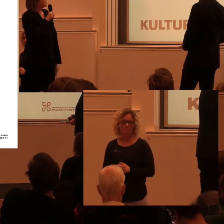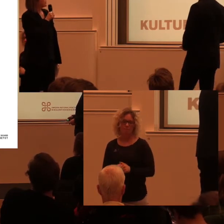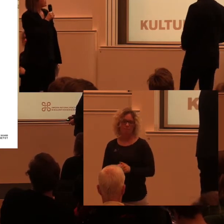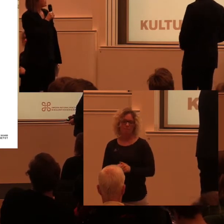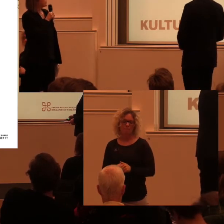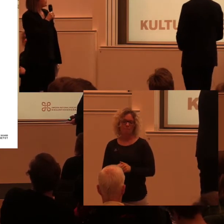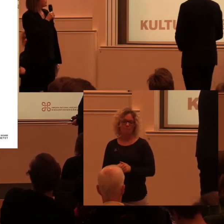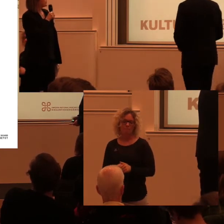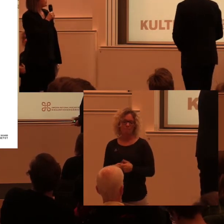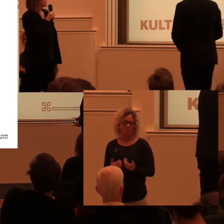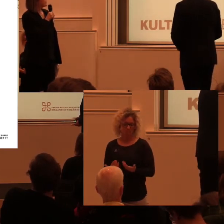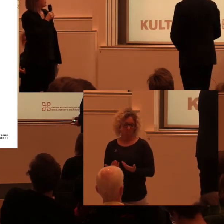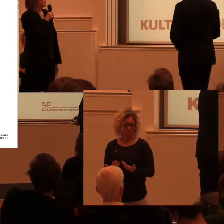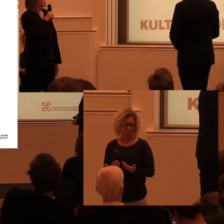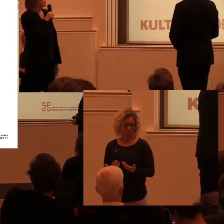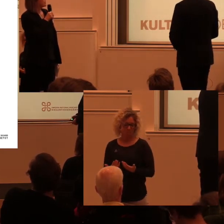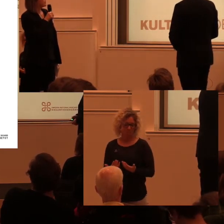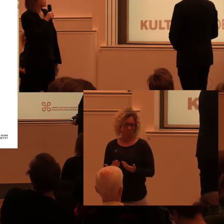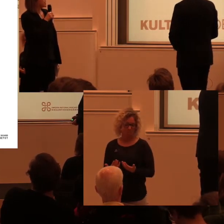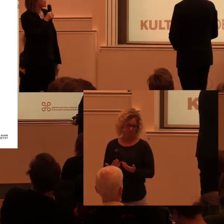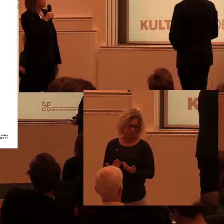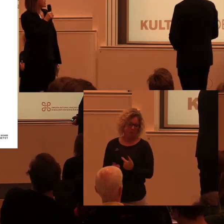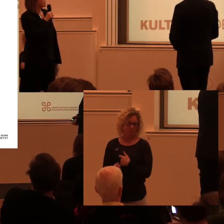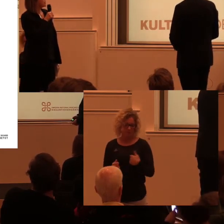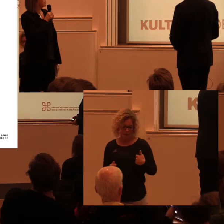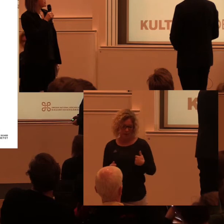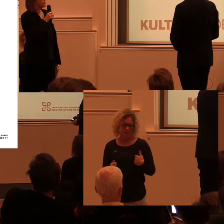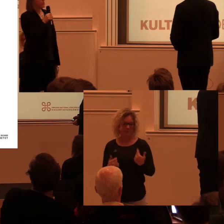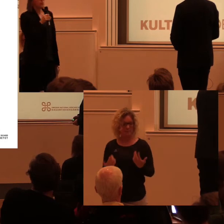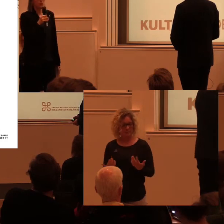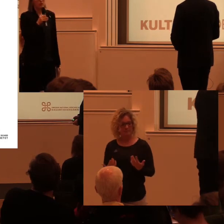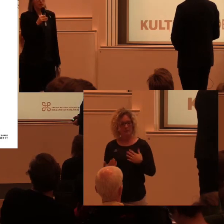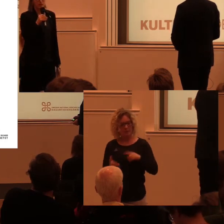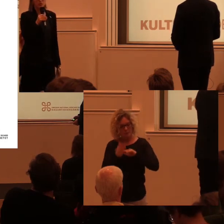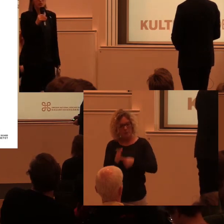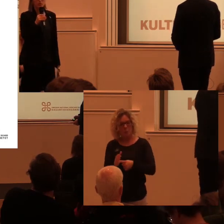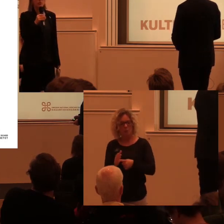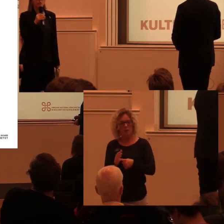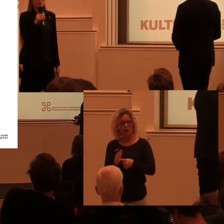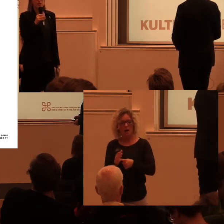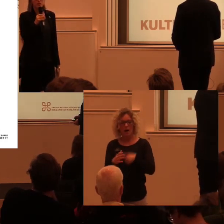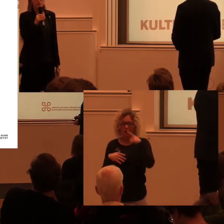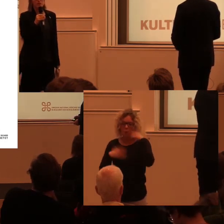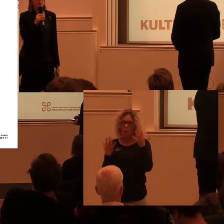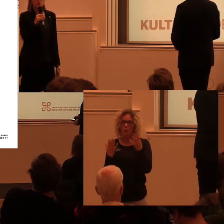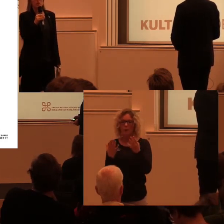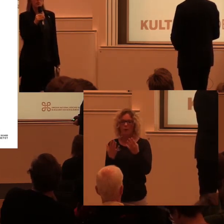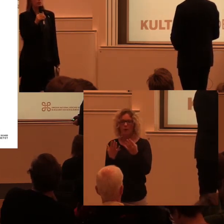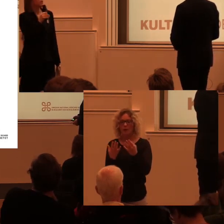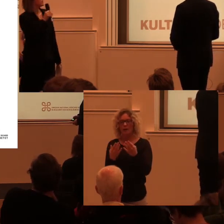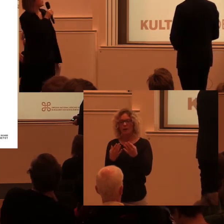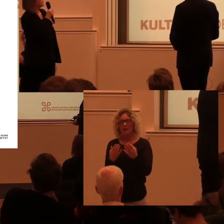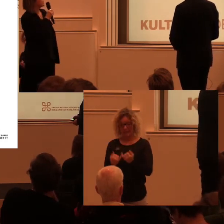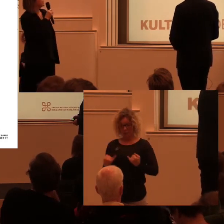vi lyfter fram att kulturinstitutioner inom våra